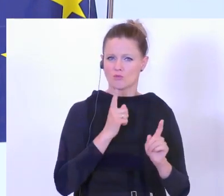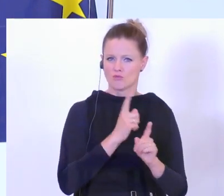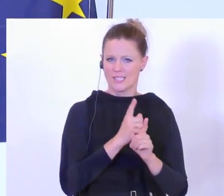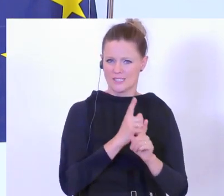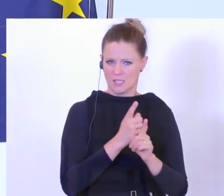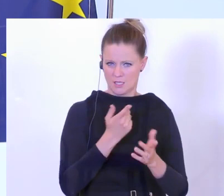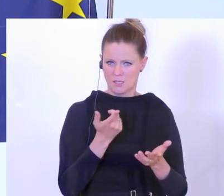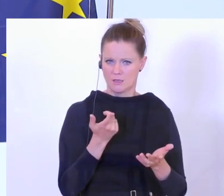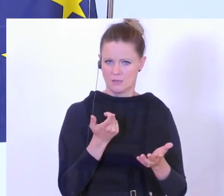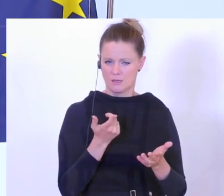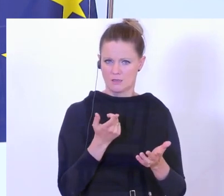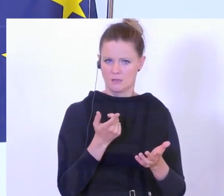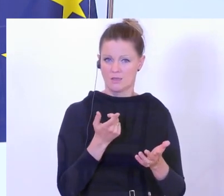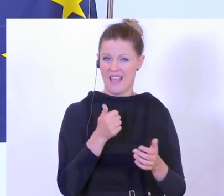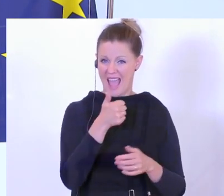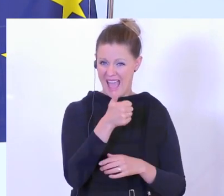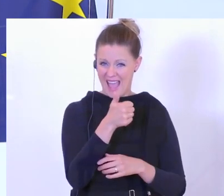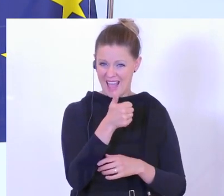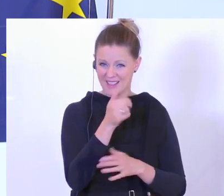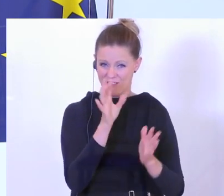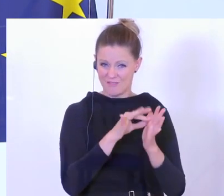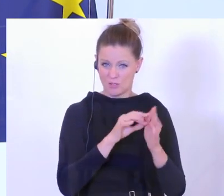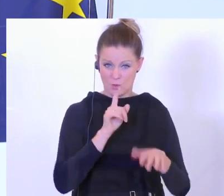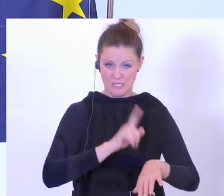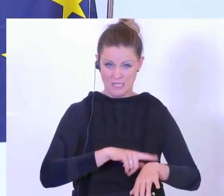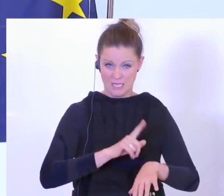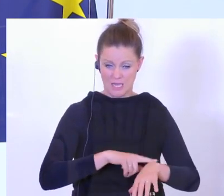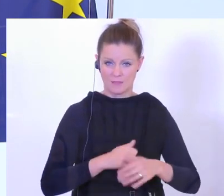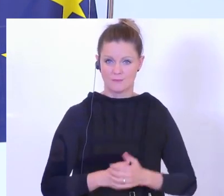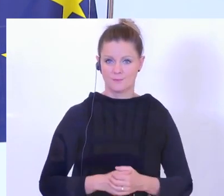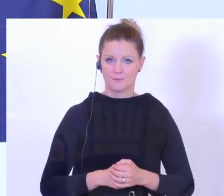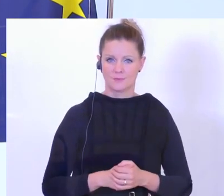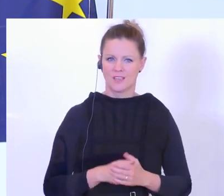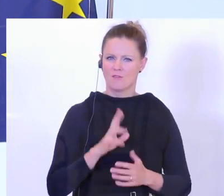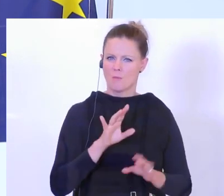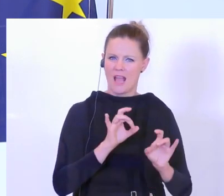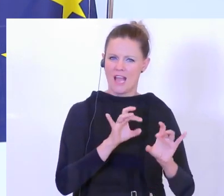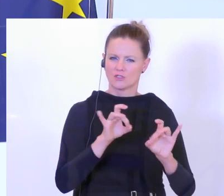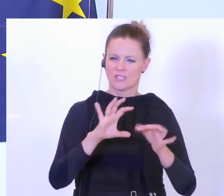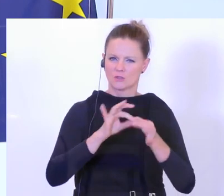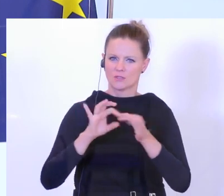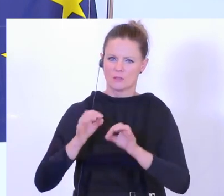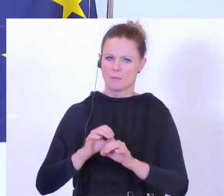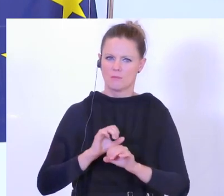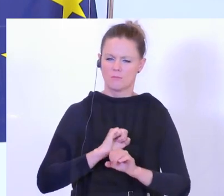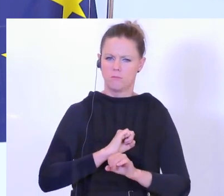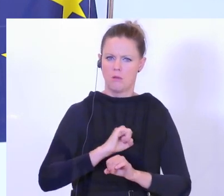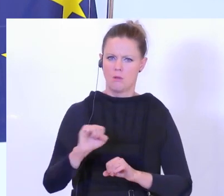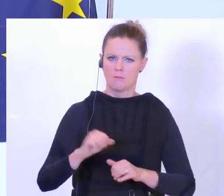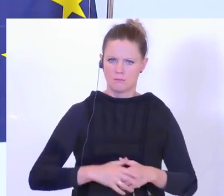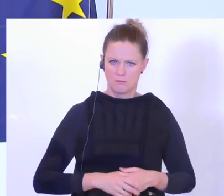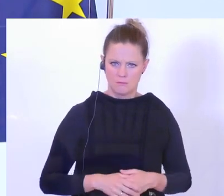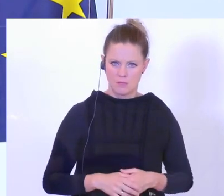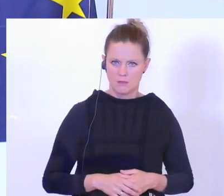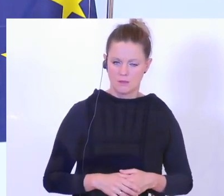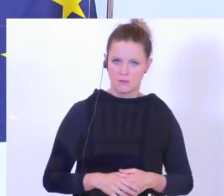Es gibt einen ganz, ganz wichtigen Faktor und der Faktor ist Zeit. Weil diese Ansteckungsketten gehen im Schneeballsystem. Und